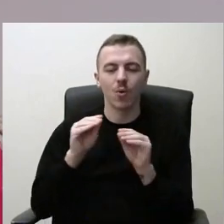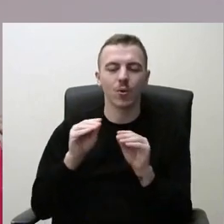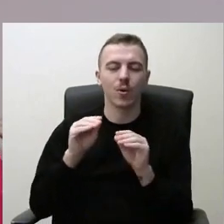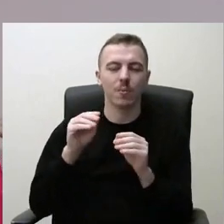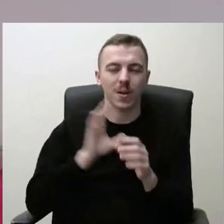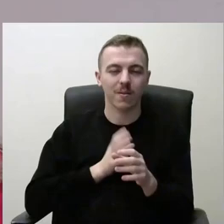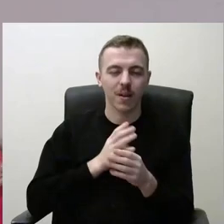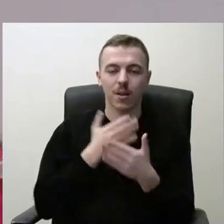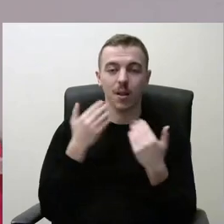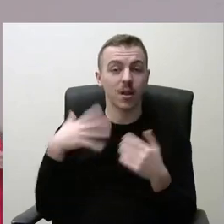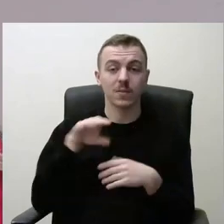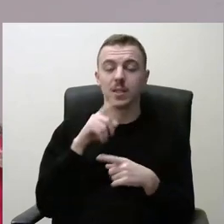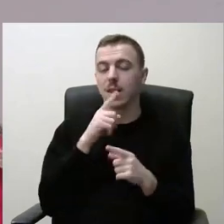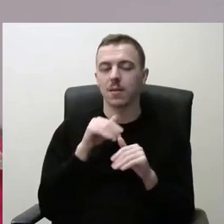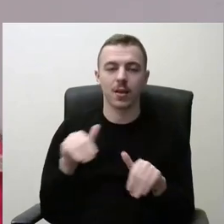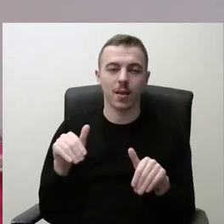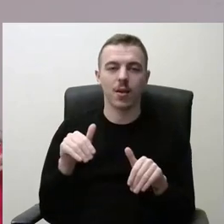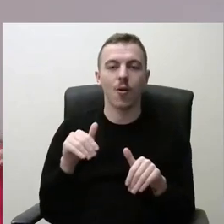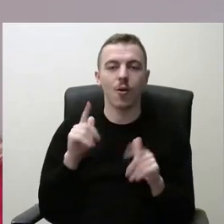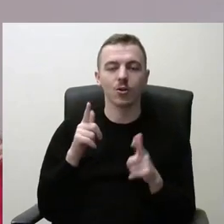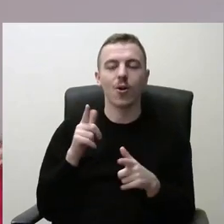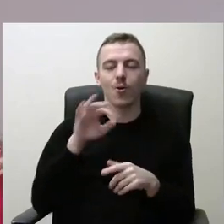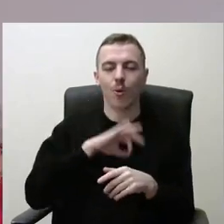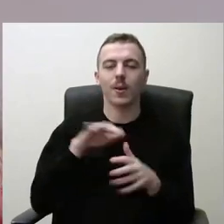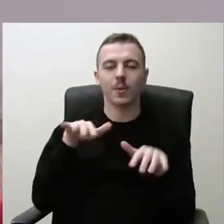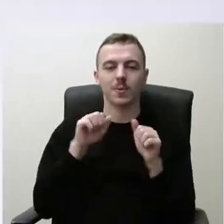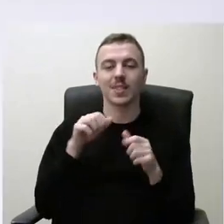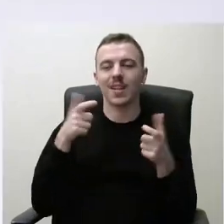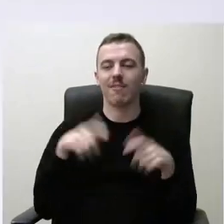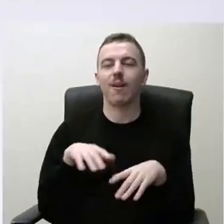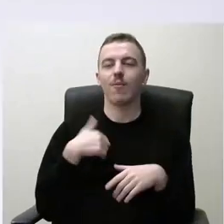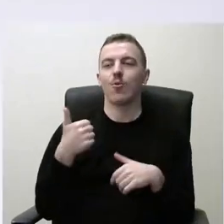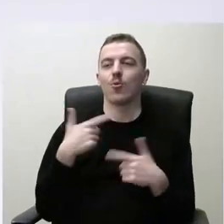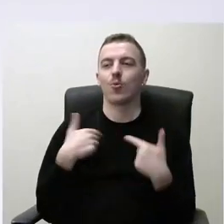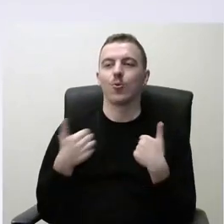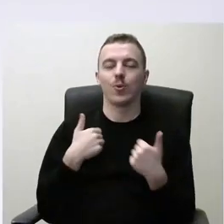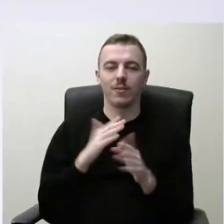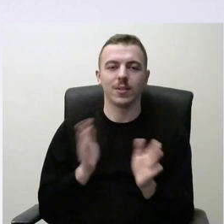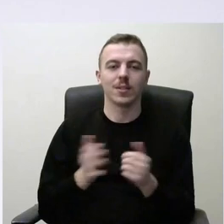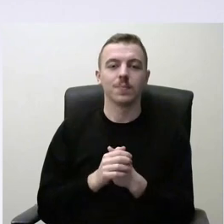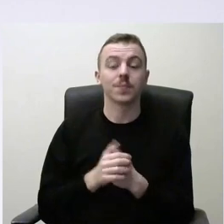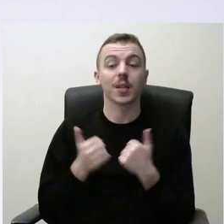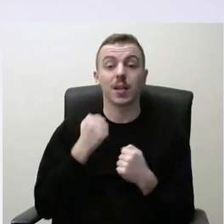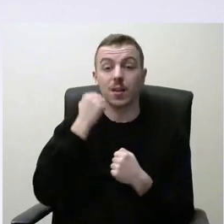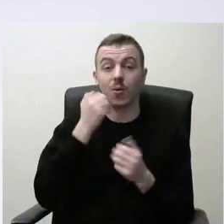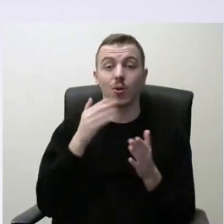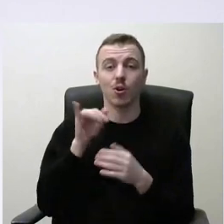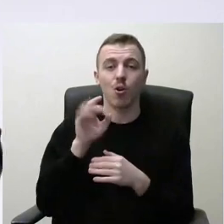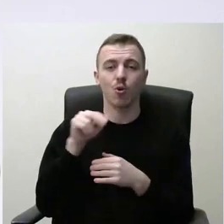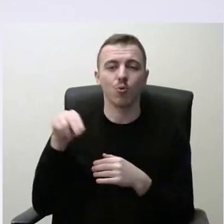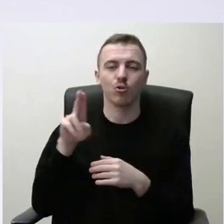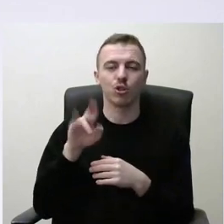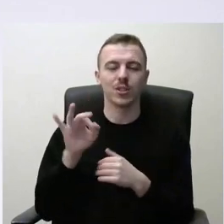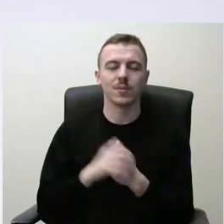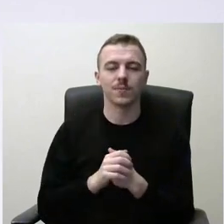niekas nekalba, o tik prisiema nuopelnus kaip savivaldybė. Dėkuoju, panus Jokūžys. Na,